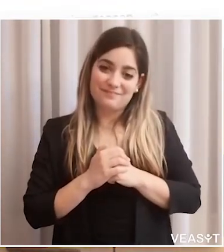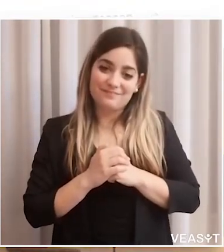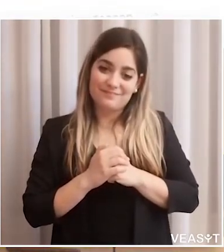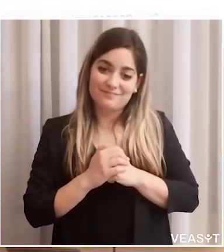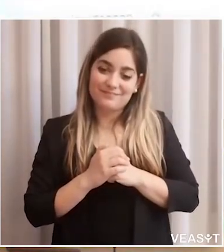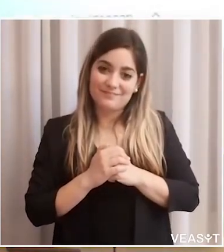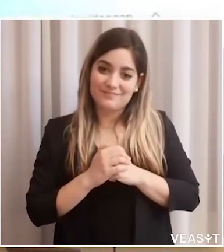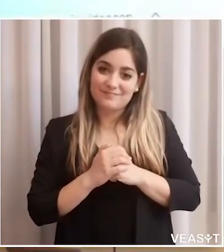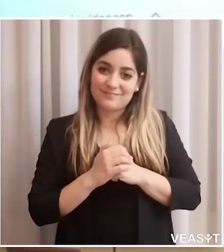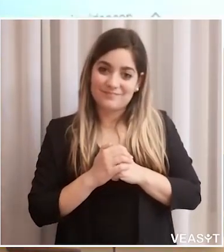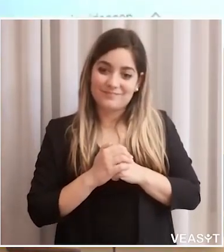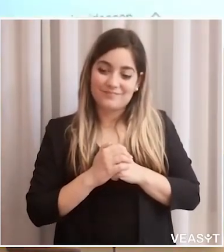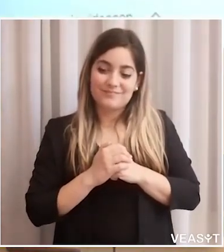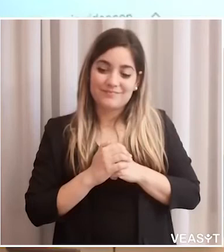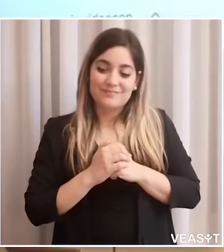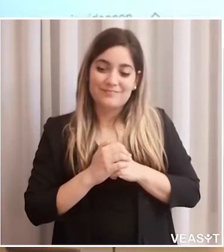subito spazio.